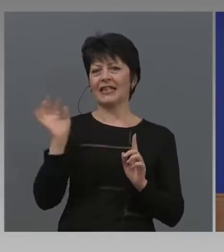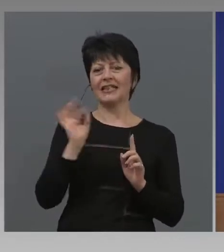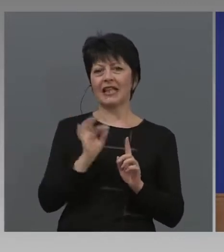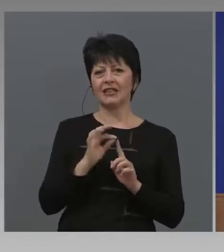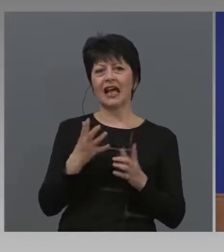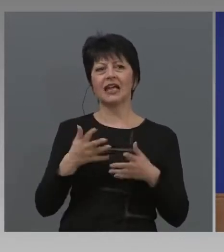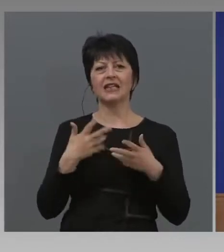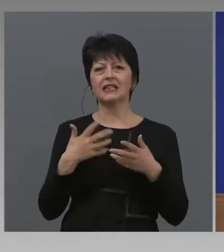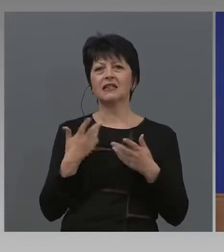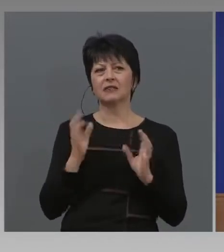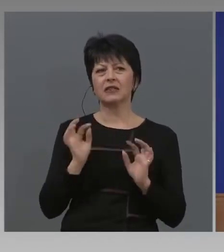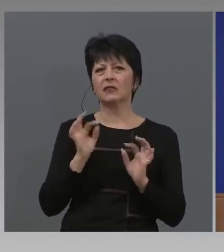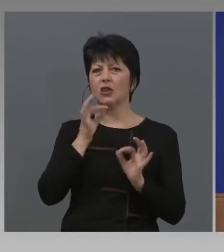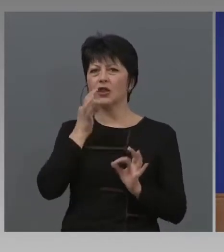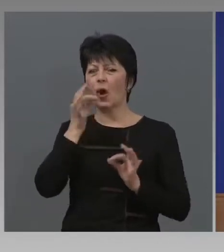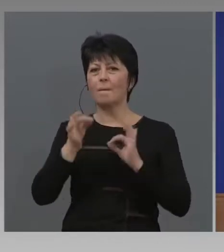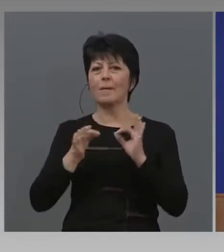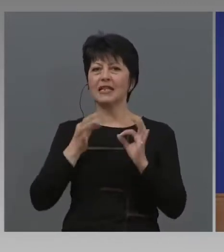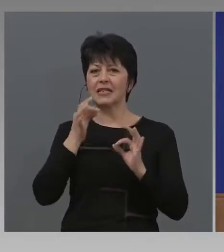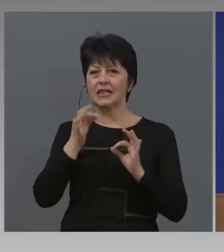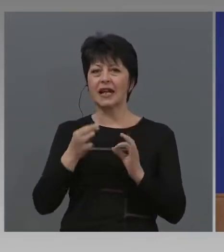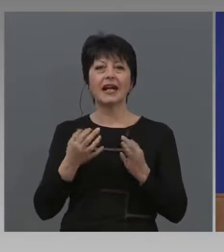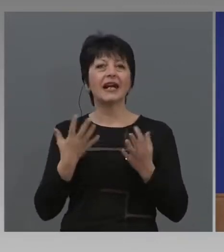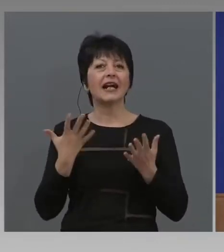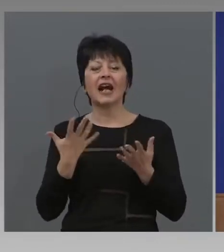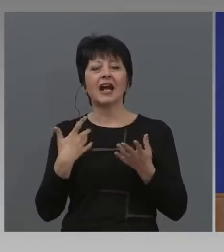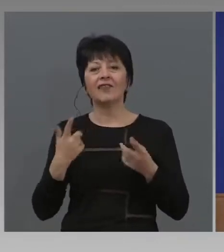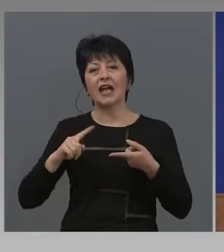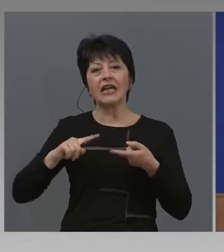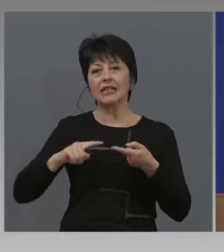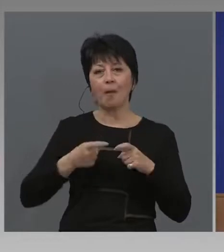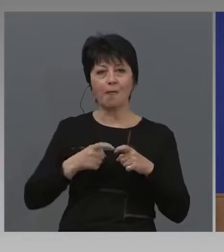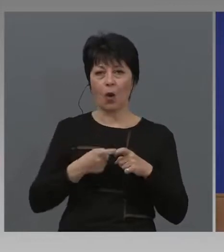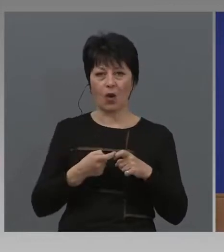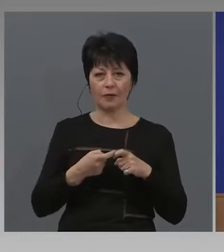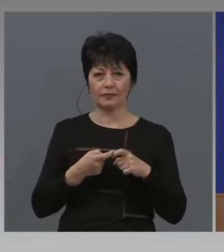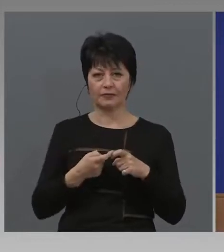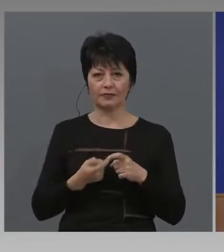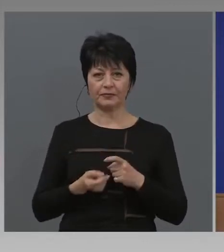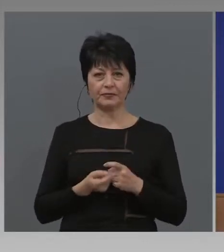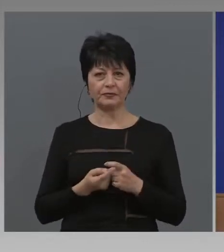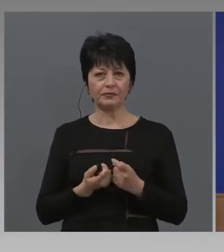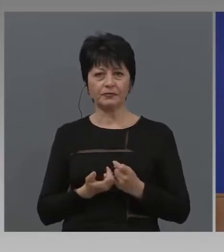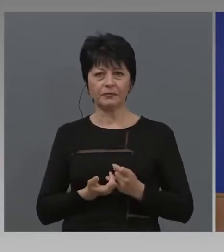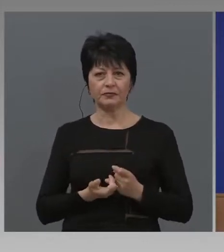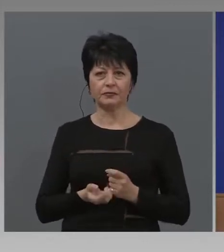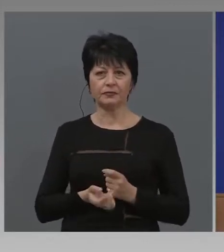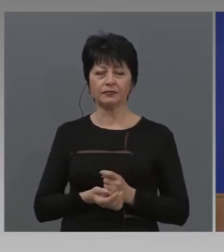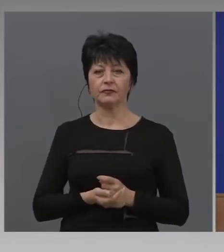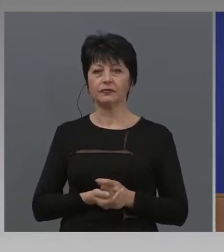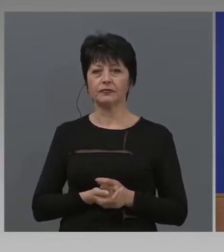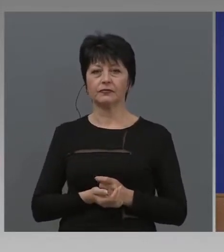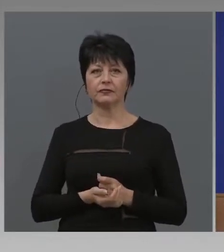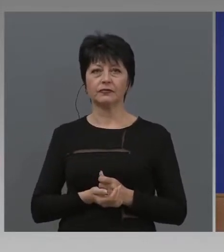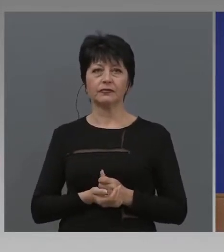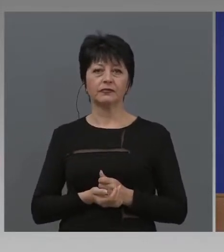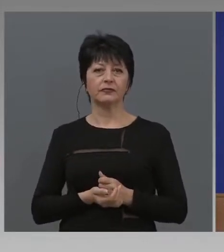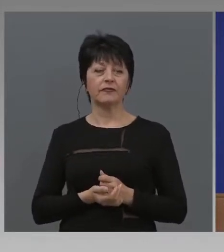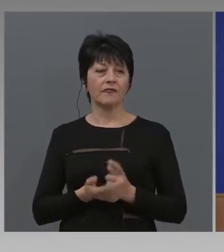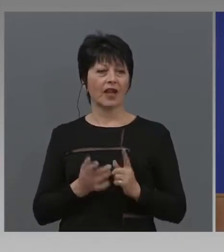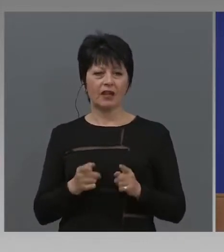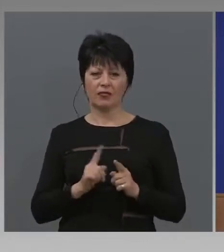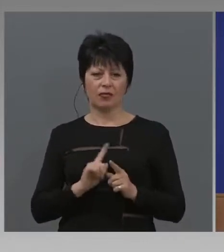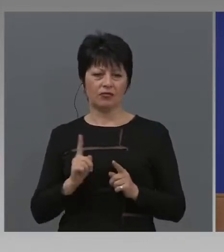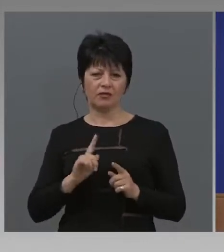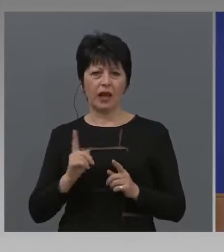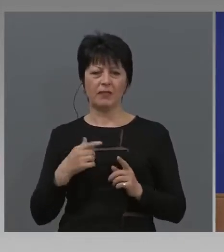искам да обясна каква е, какъв е спора. до който няма